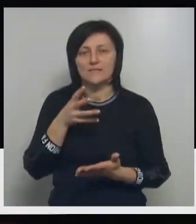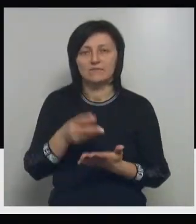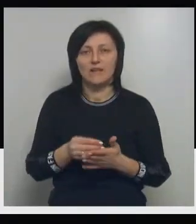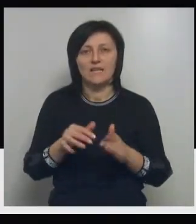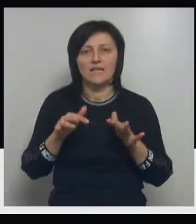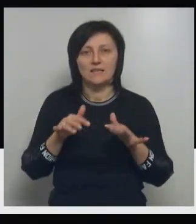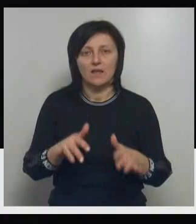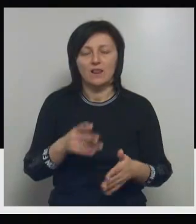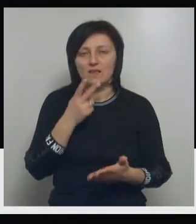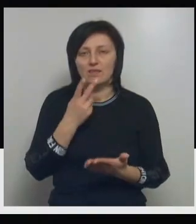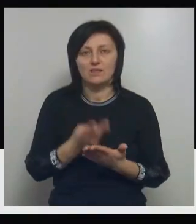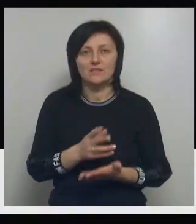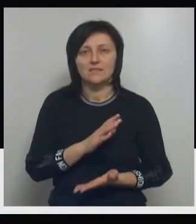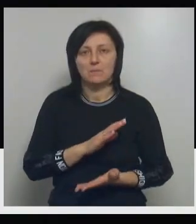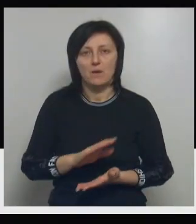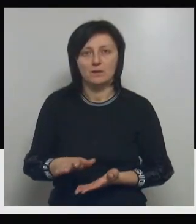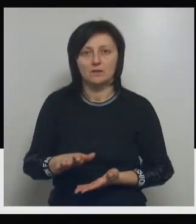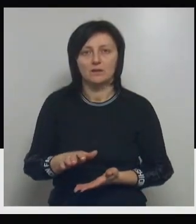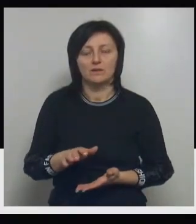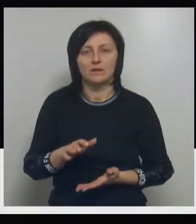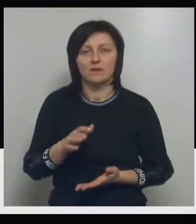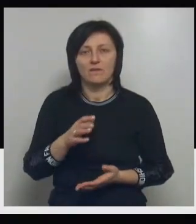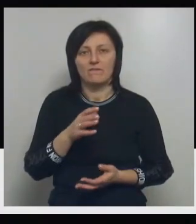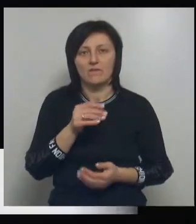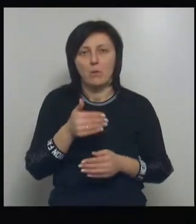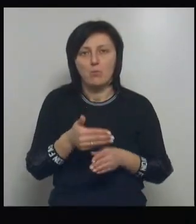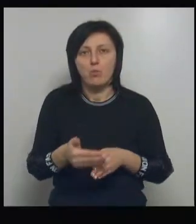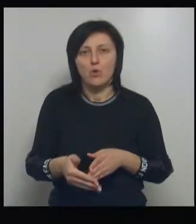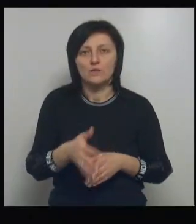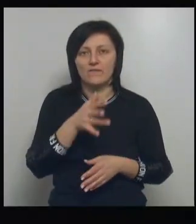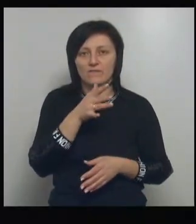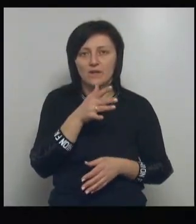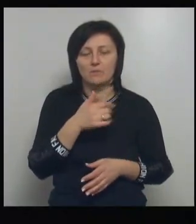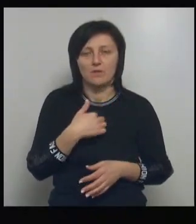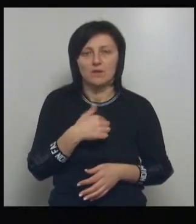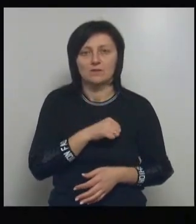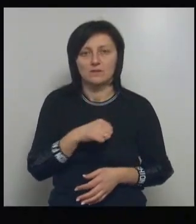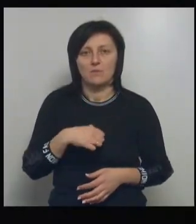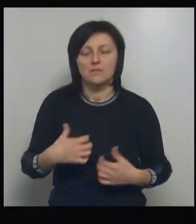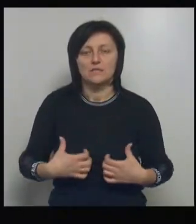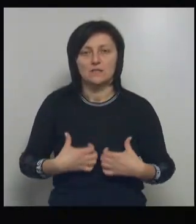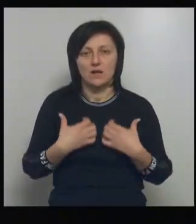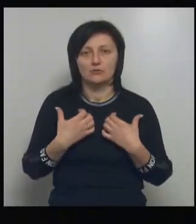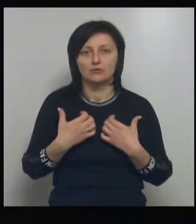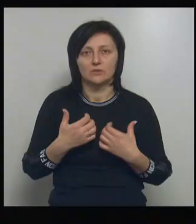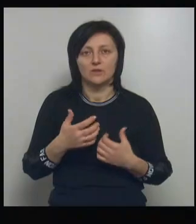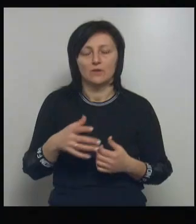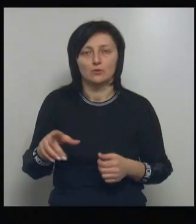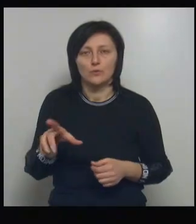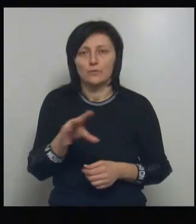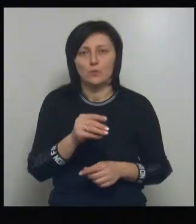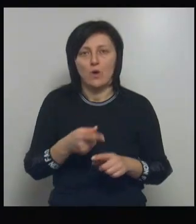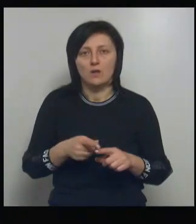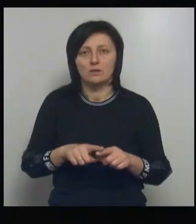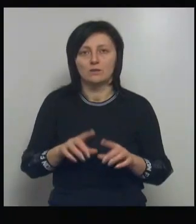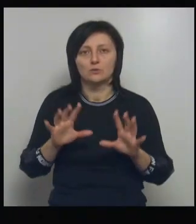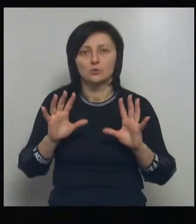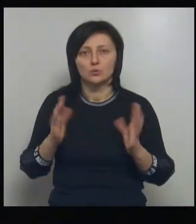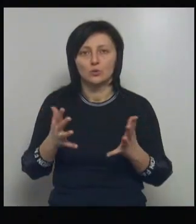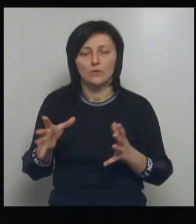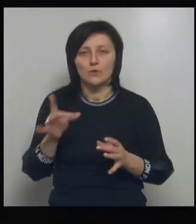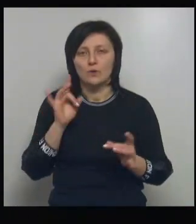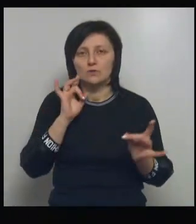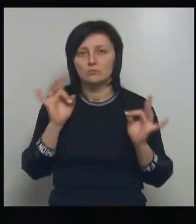несмотря на совершенно позднее время, на то, что самим страшно, только что вот это все произошло над головой, все это